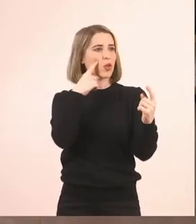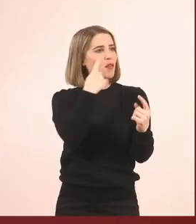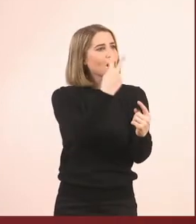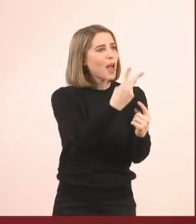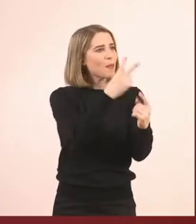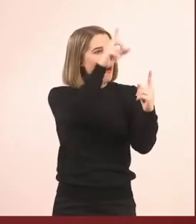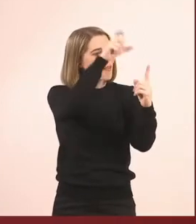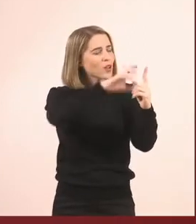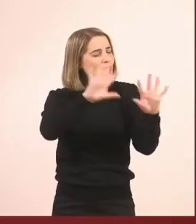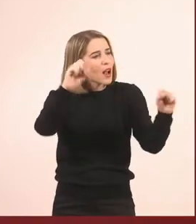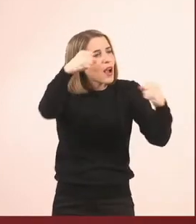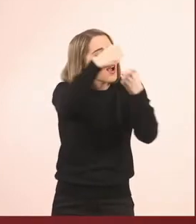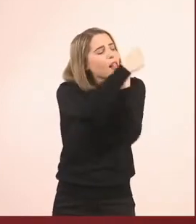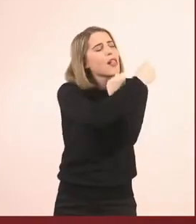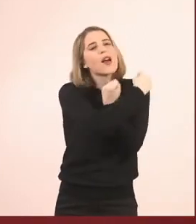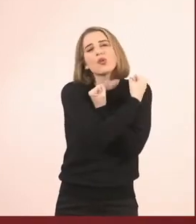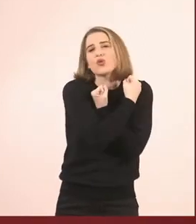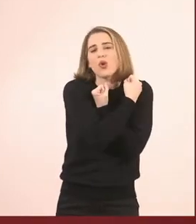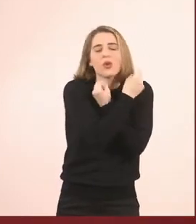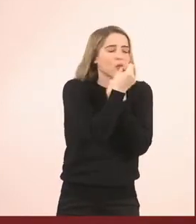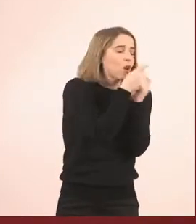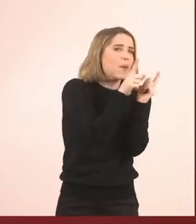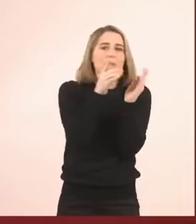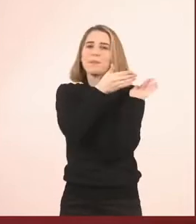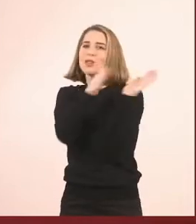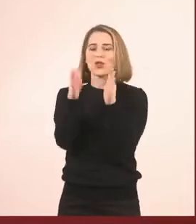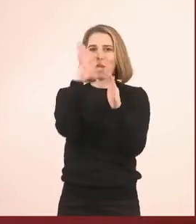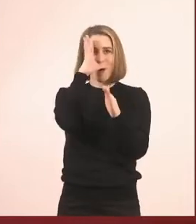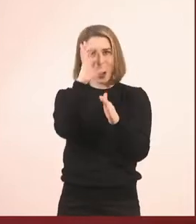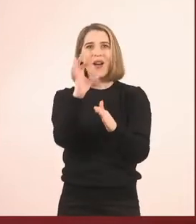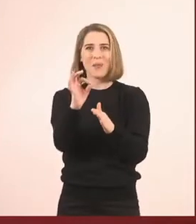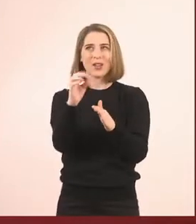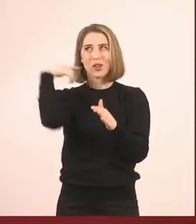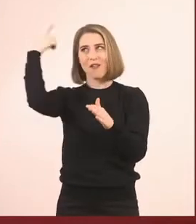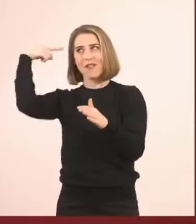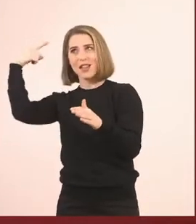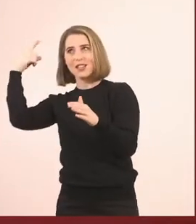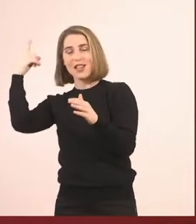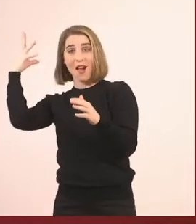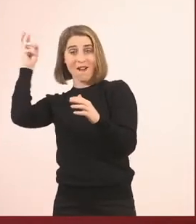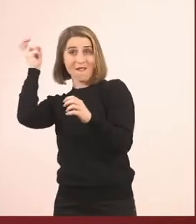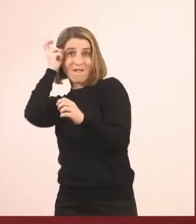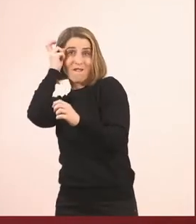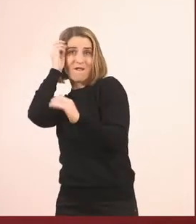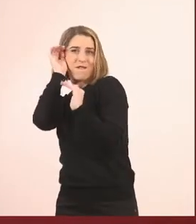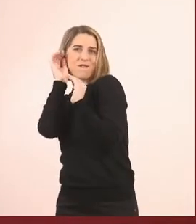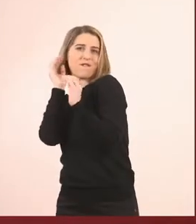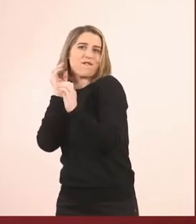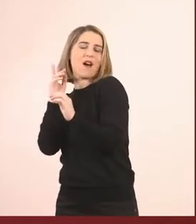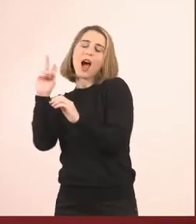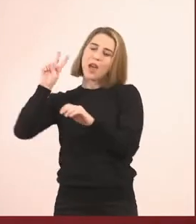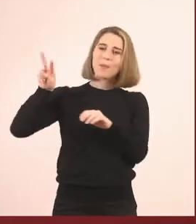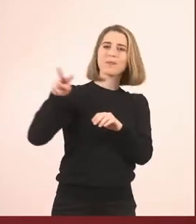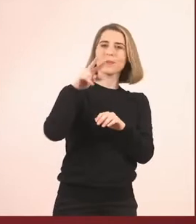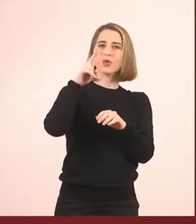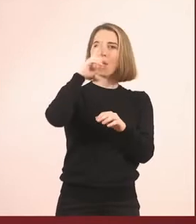θέλετε. Ανοίξτε τα μάτια σας και γυρνάμε όλοι μαζί πίσω. Πάρτε τις ωραίες αναμνήσεις και τις στιγμές που ζήσατε. Και γυρνάμε